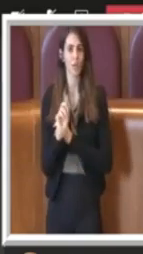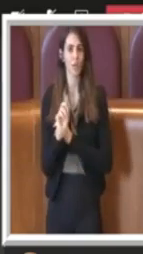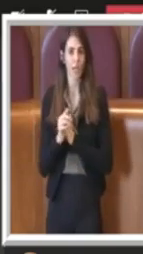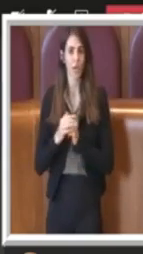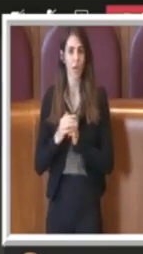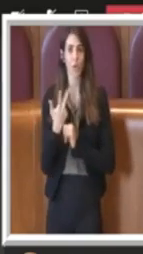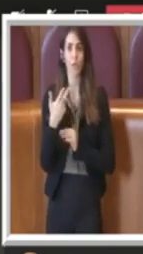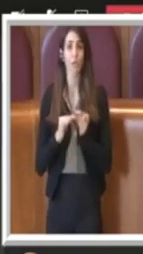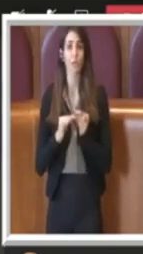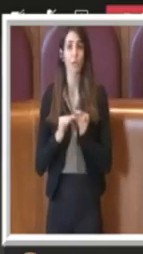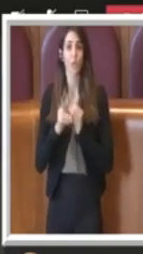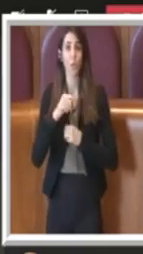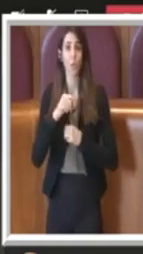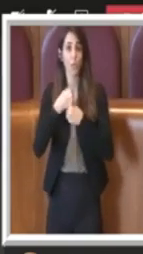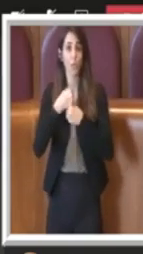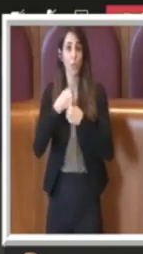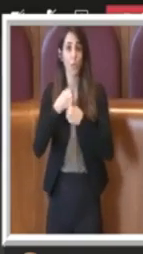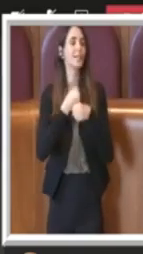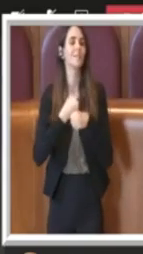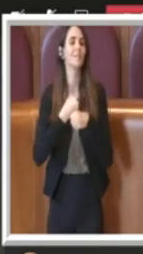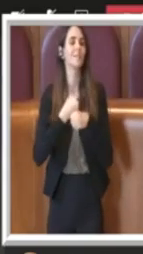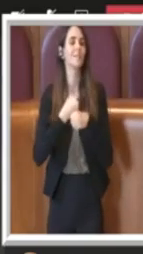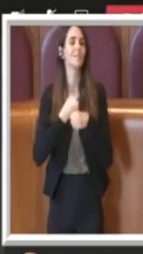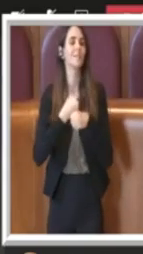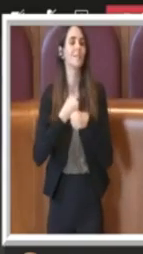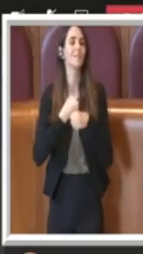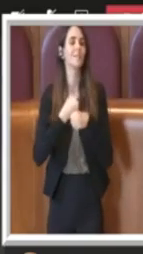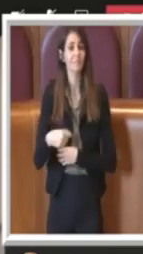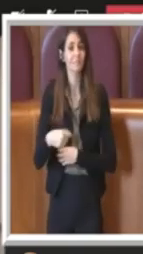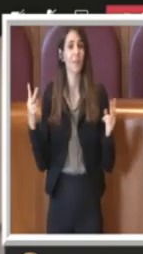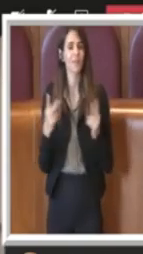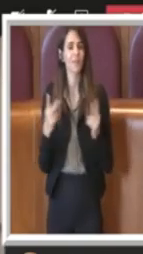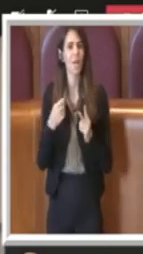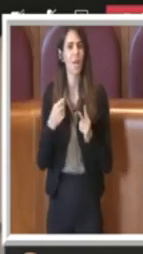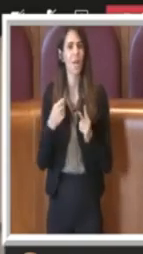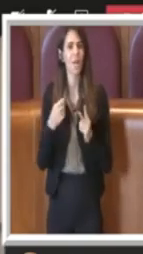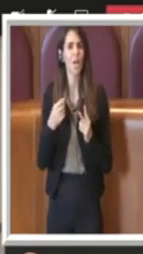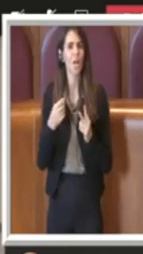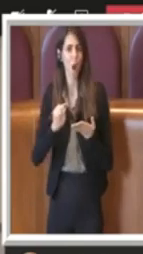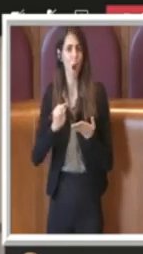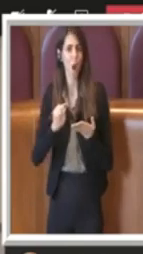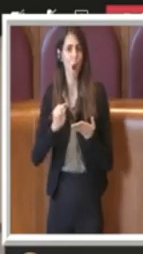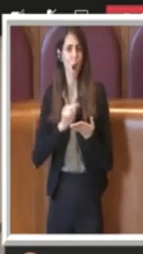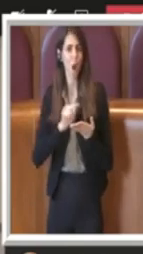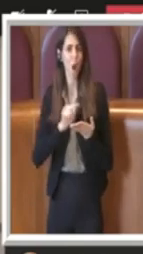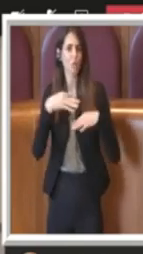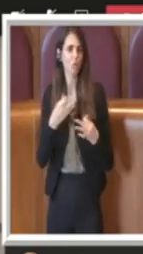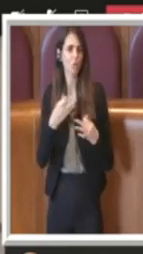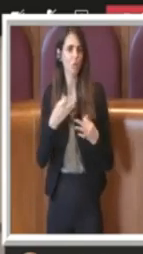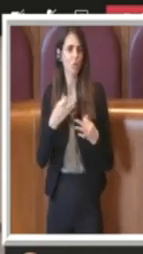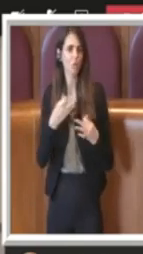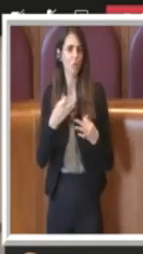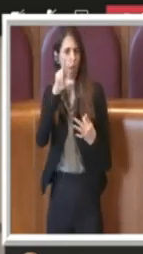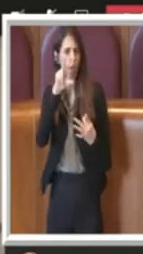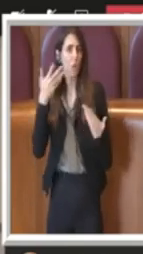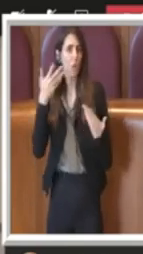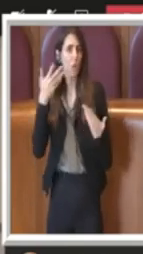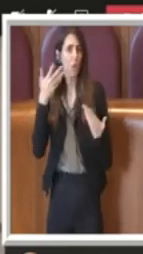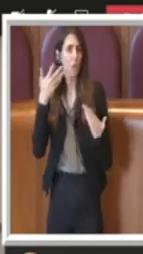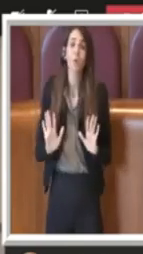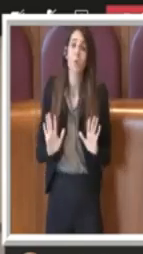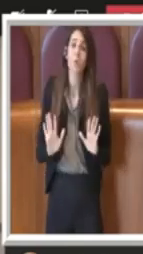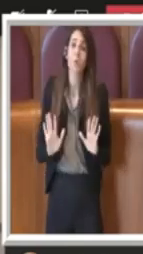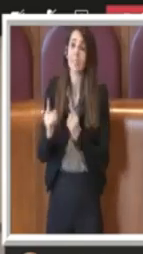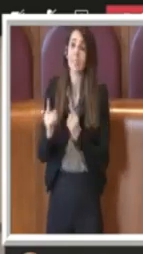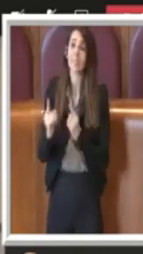Presidente, pur riconoscendo l'utilità di questa scuola, ma lo stato attuale non consente una rapida apertura,